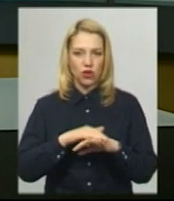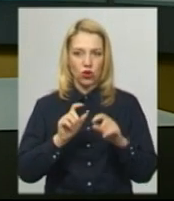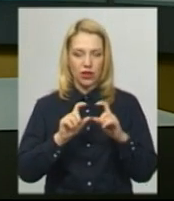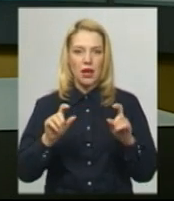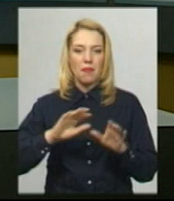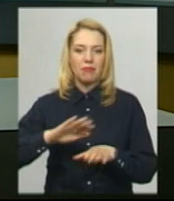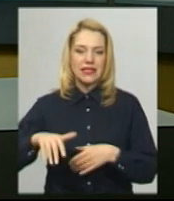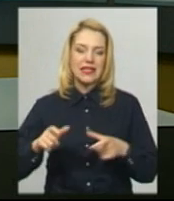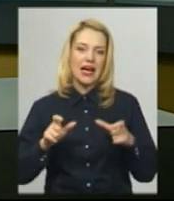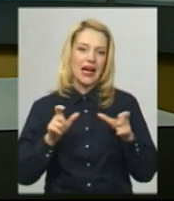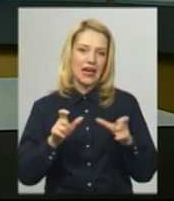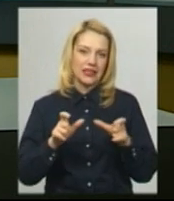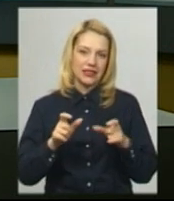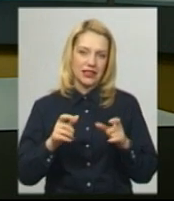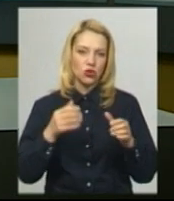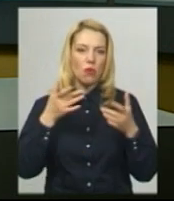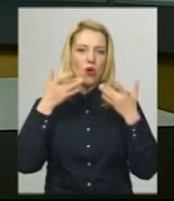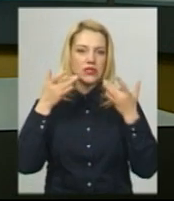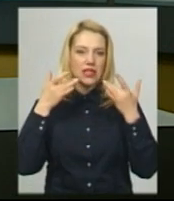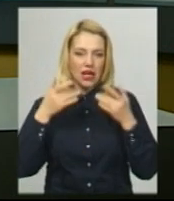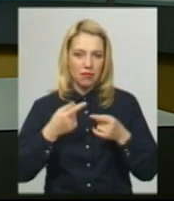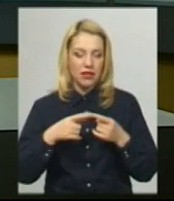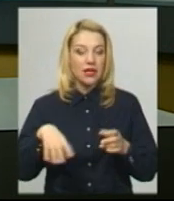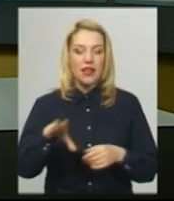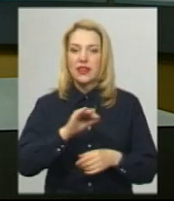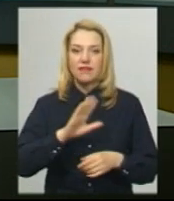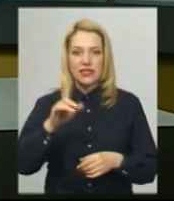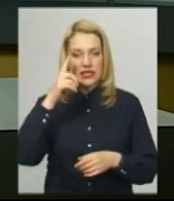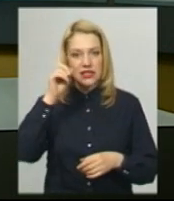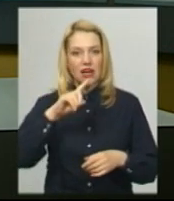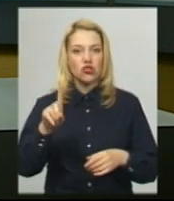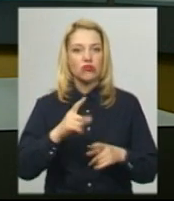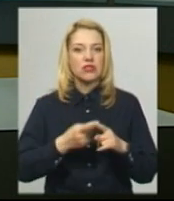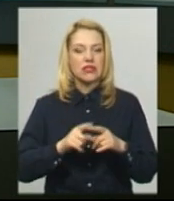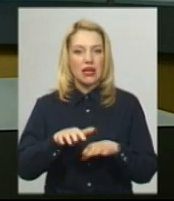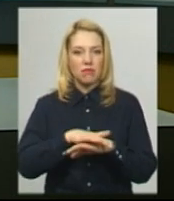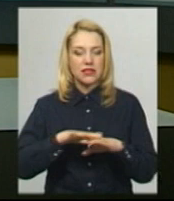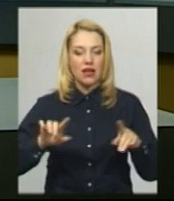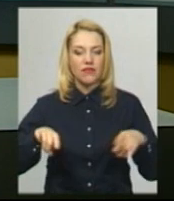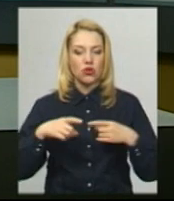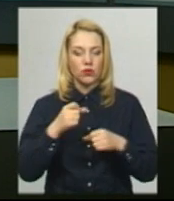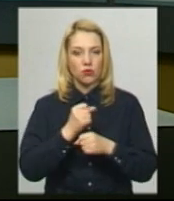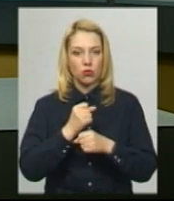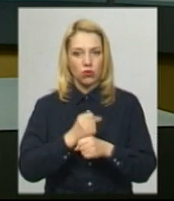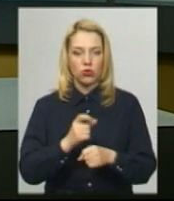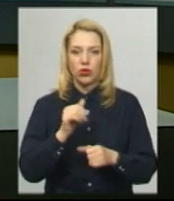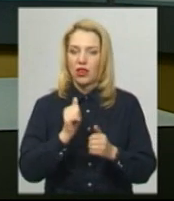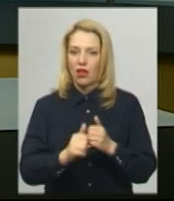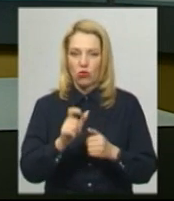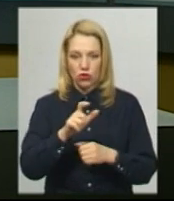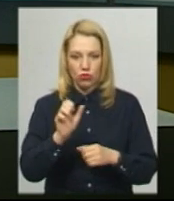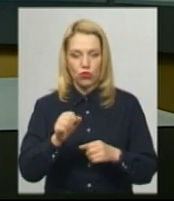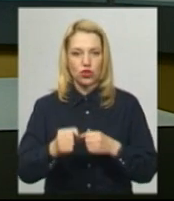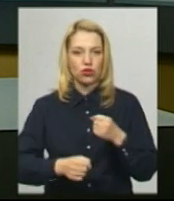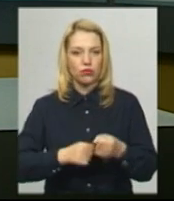Заступник директора ринку Ярислав Туз вважає, не всі знають, що ринок відновив роботу. І не кожен може до нього дістатися через